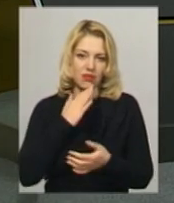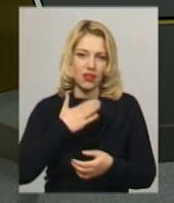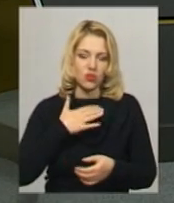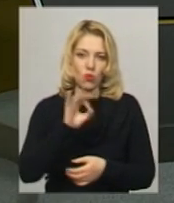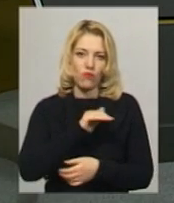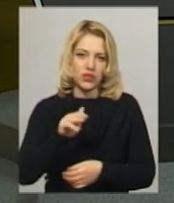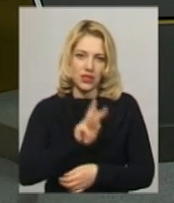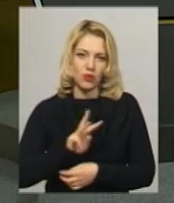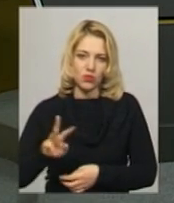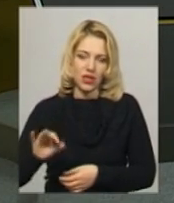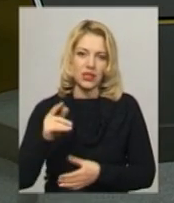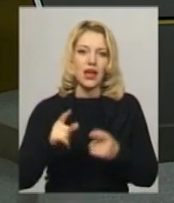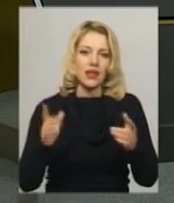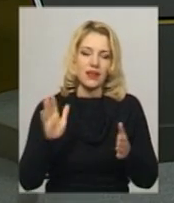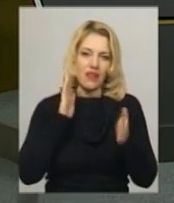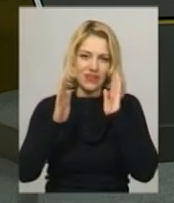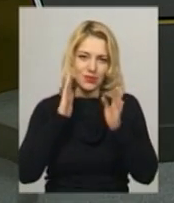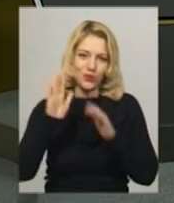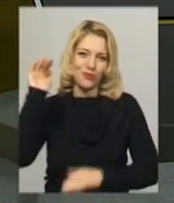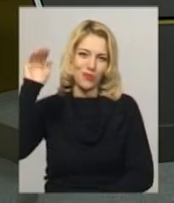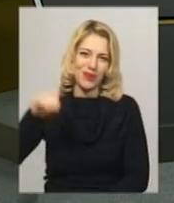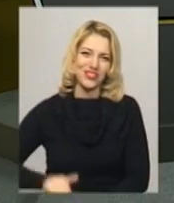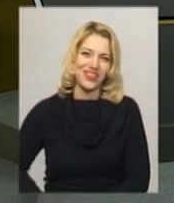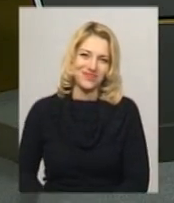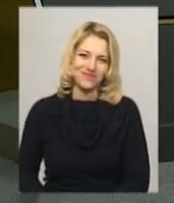офіційному сайті та на сторінці у Фейсбук. Побачимось!